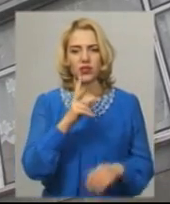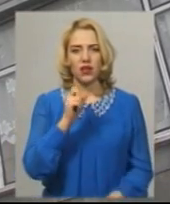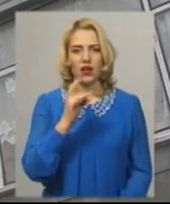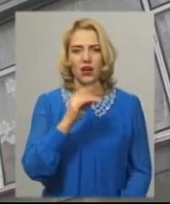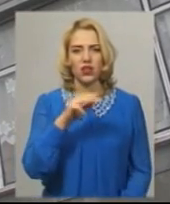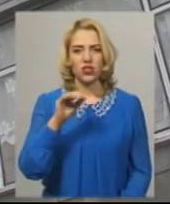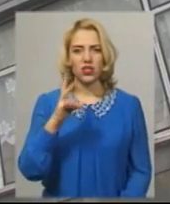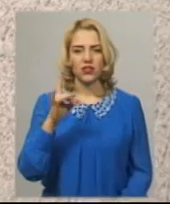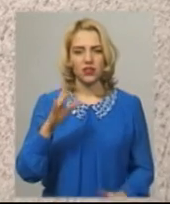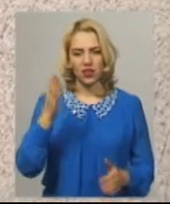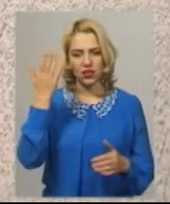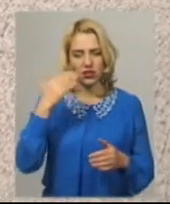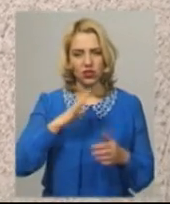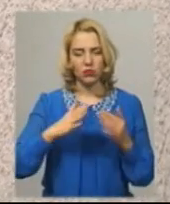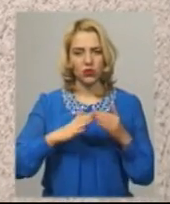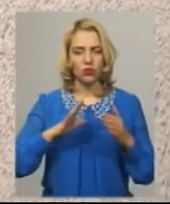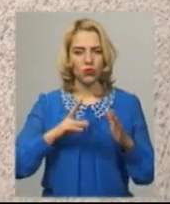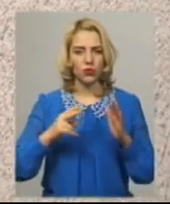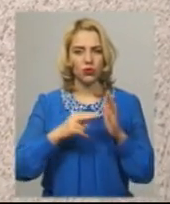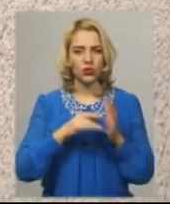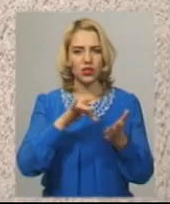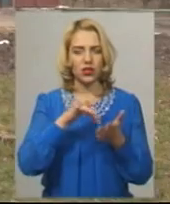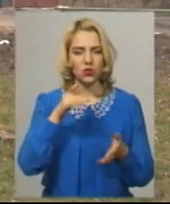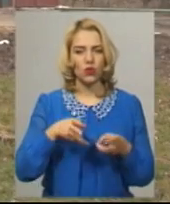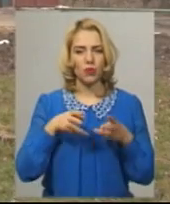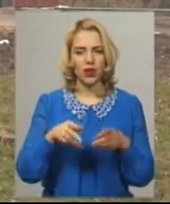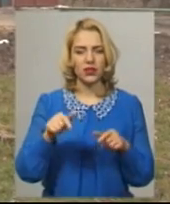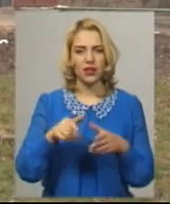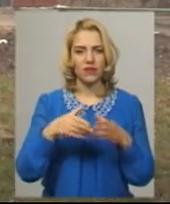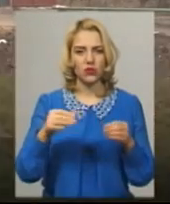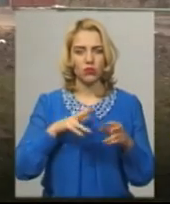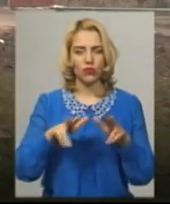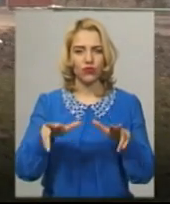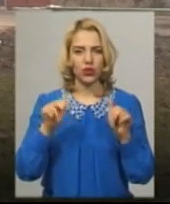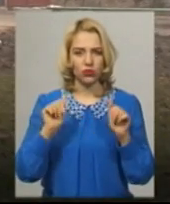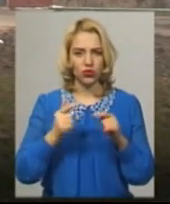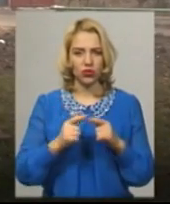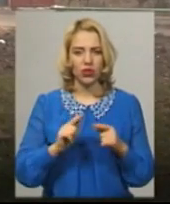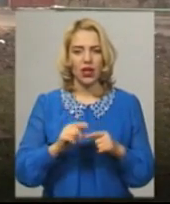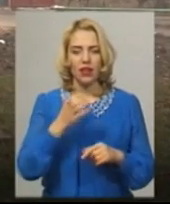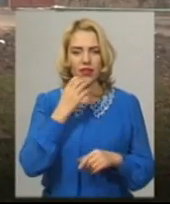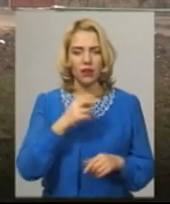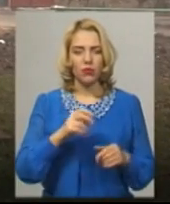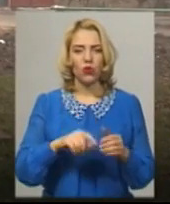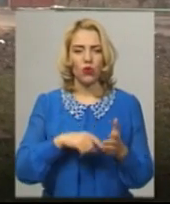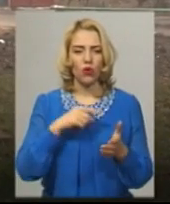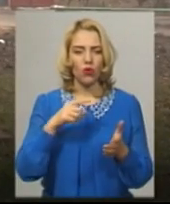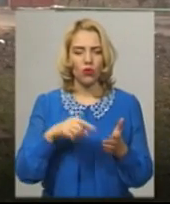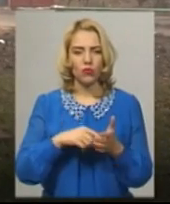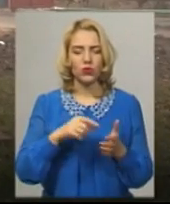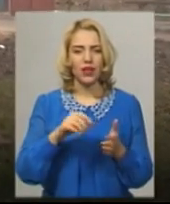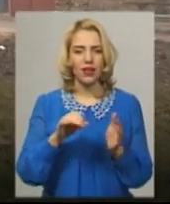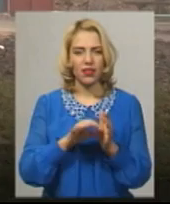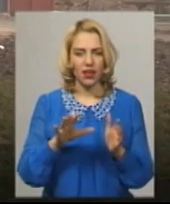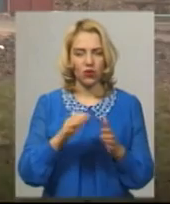скарженцях. Каже, будинок був підключений до централізованого опалення, проте цієї весни їх відключили. Теплокомуненерго нам заявило про те, що ми